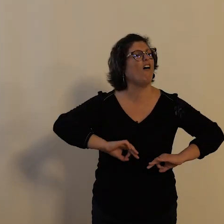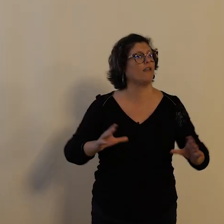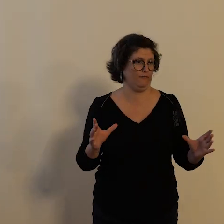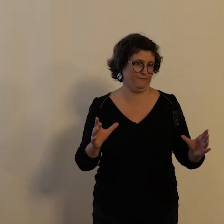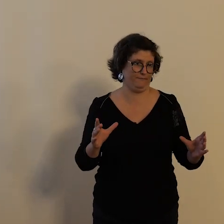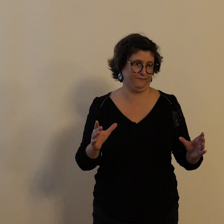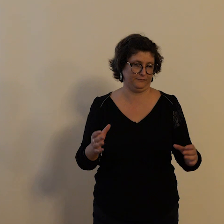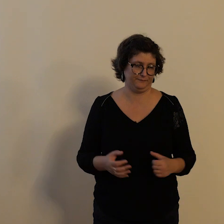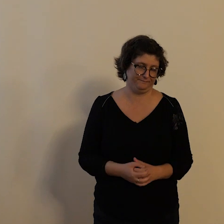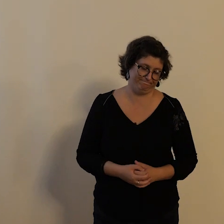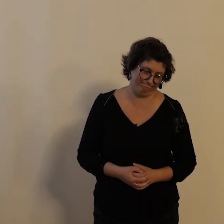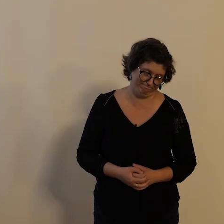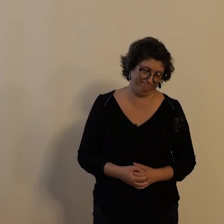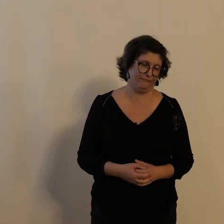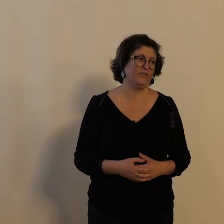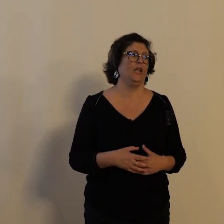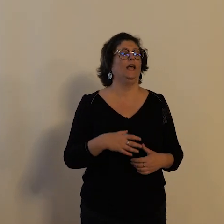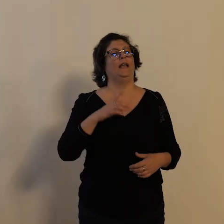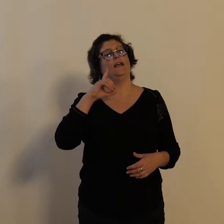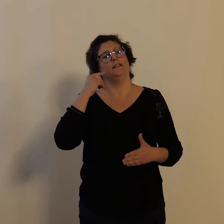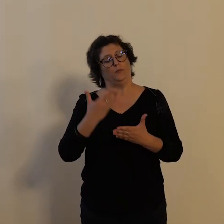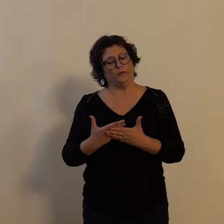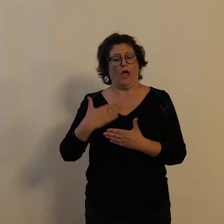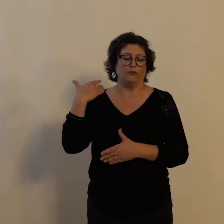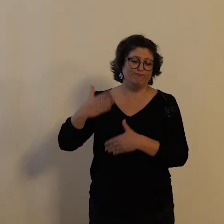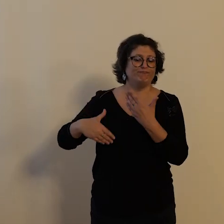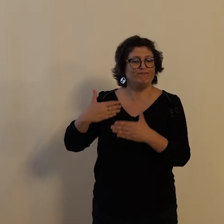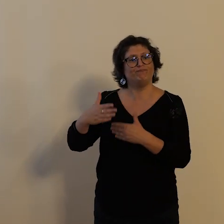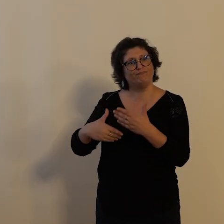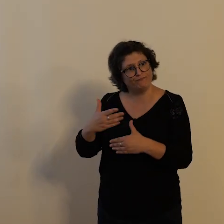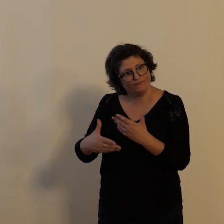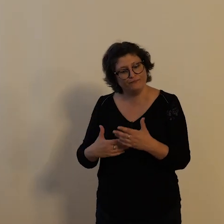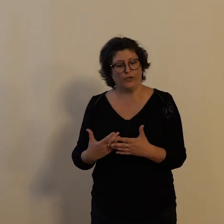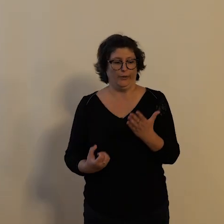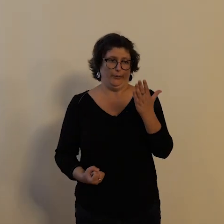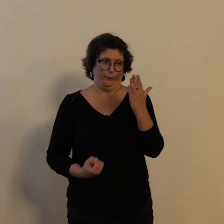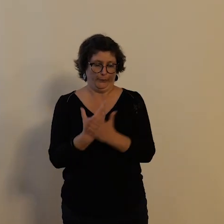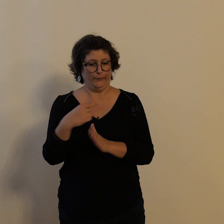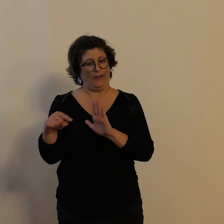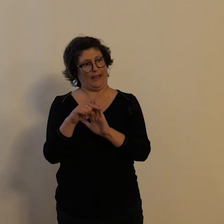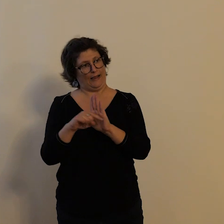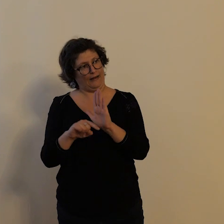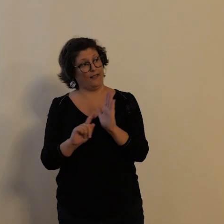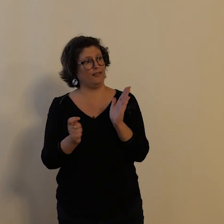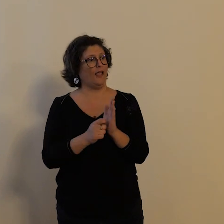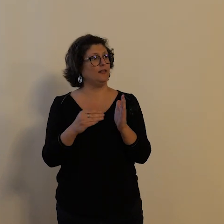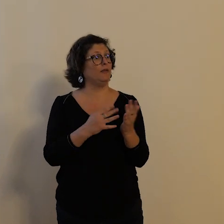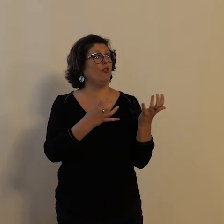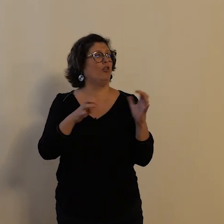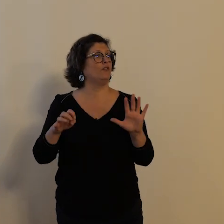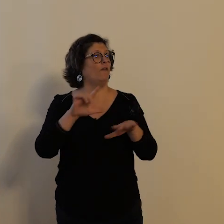alors d'autres dispositions vont venir par la suite dont en particulier un autre règlement en 1926 sur